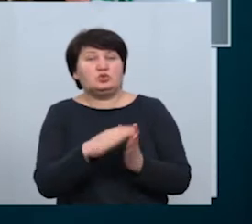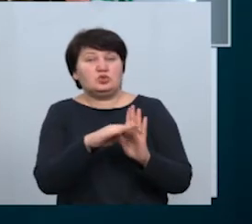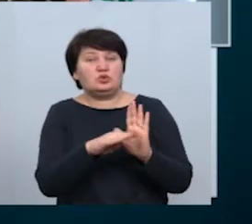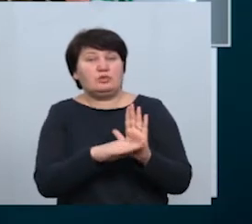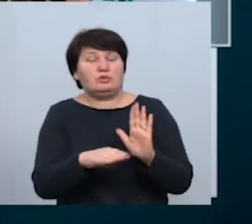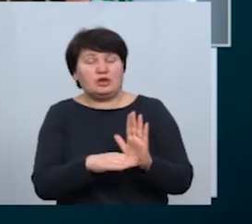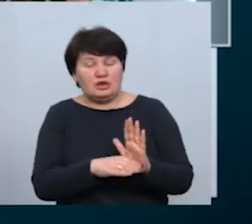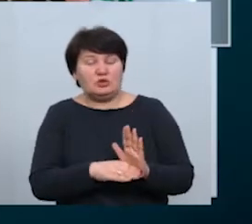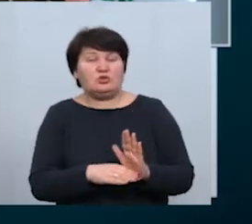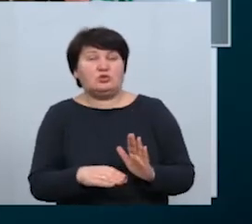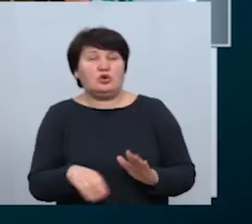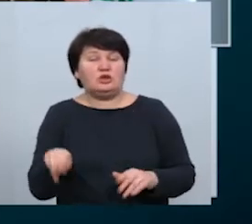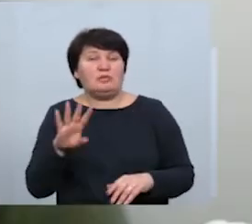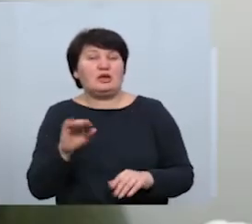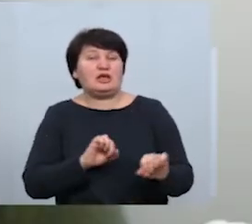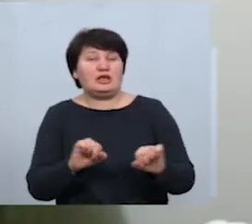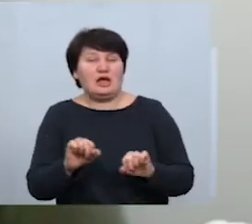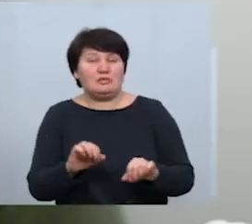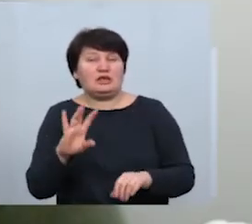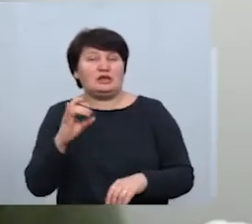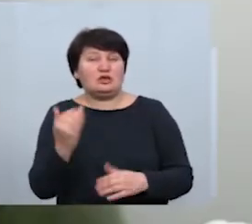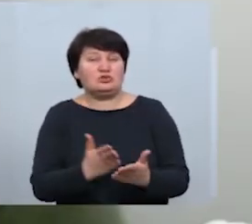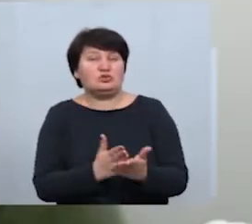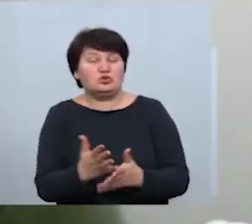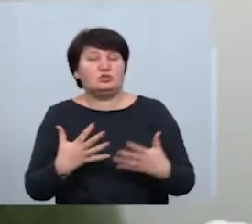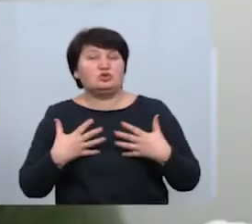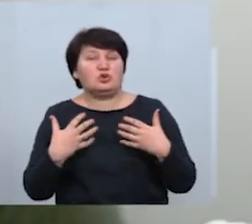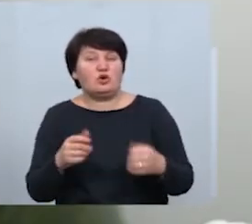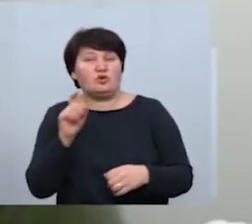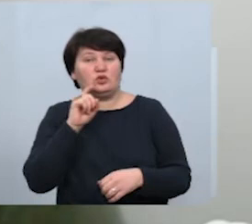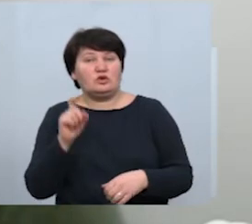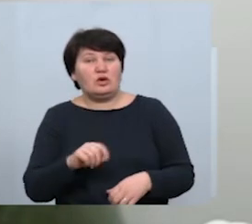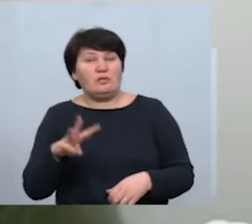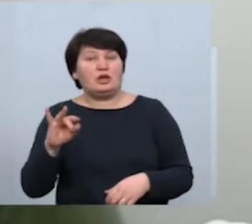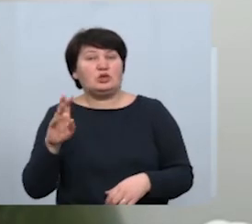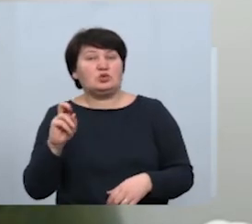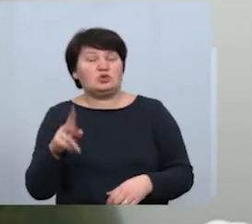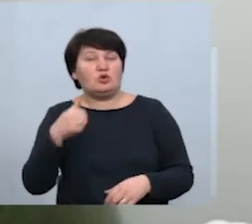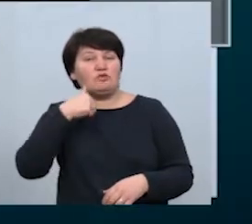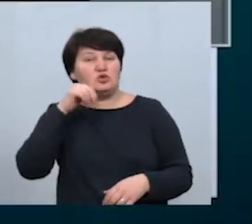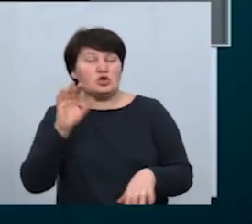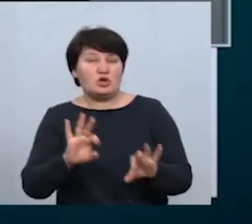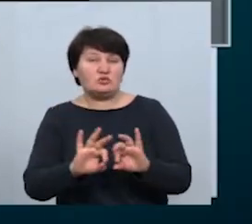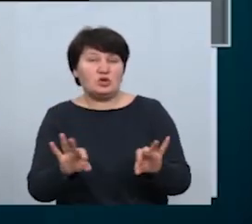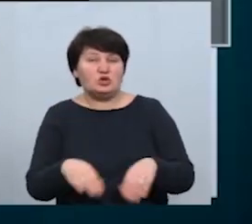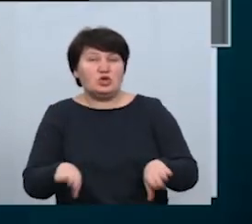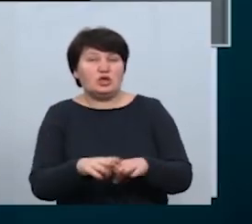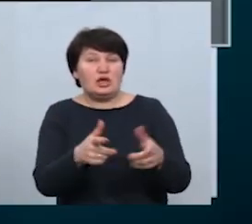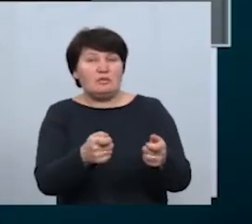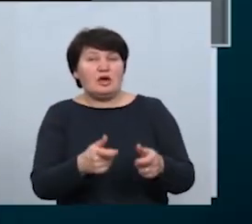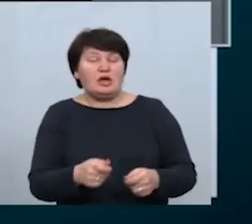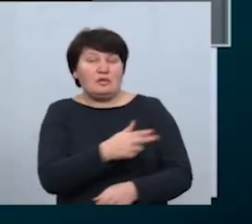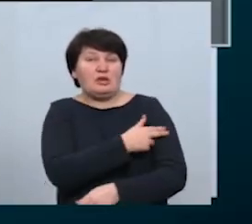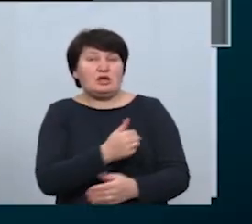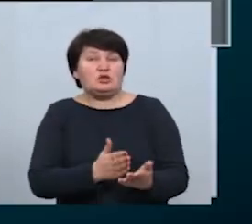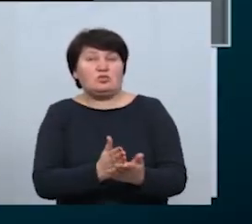міжрегіонального департаменту Національної служби здоров'я України Володимир Мальничук учора розповів, що такий пакет медичних послуг